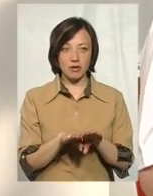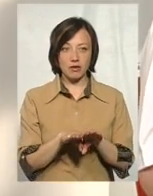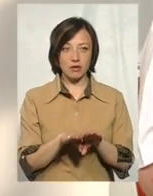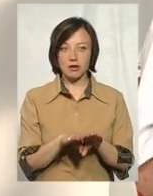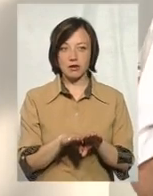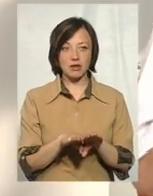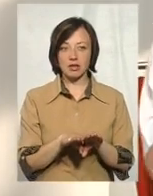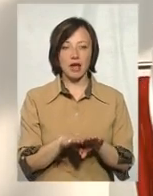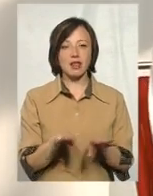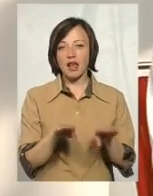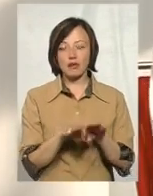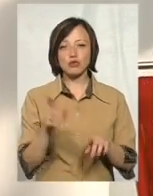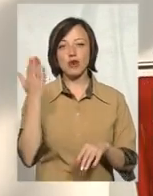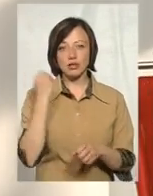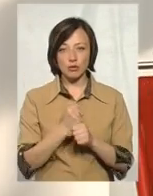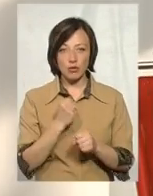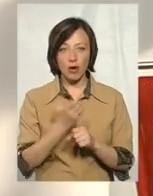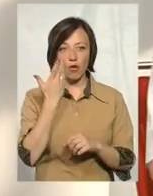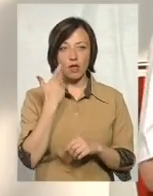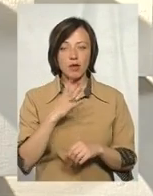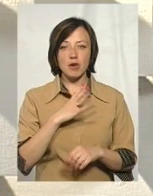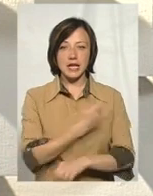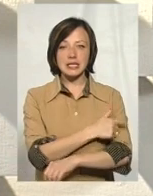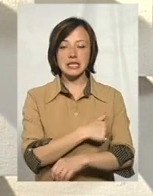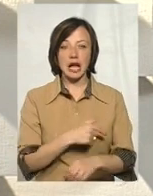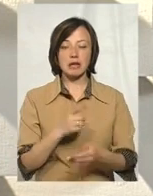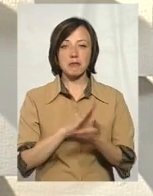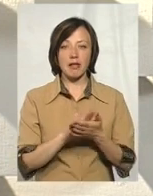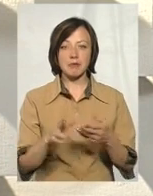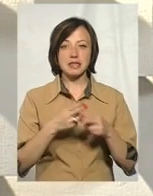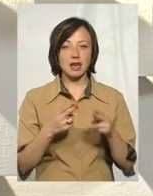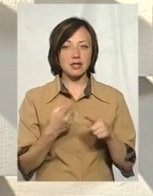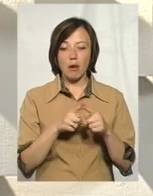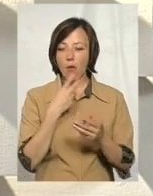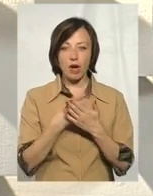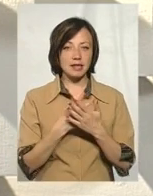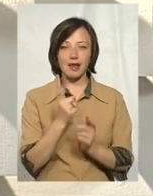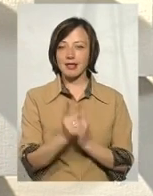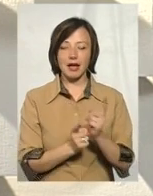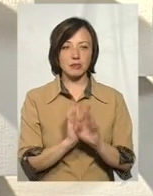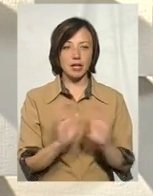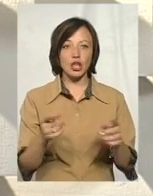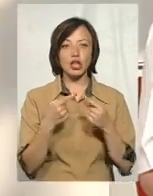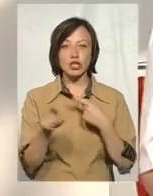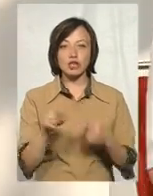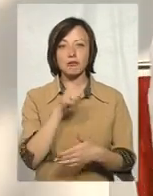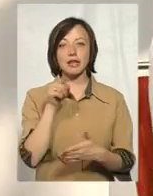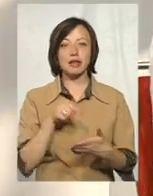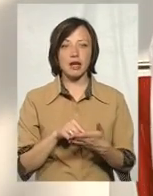принципі, ні. В принципі, на рівні. Те, що ми робили, коли ще була, як ви кажете, санептемстанція, цей показник, він не змінився. Інше питання,